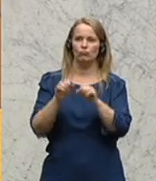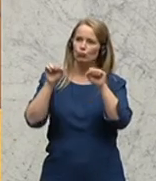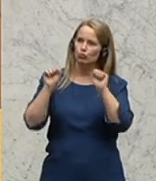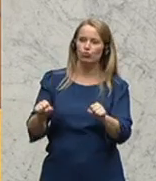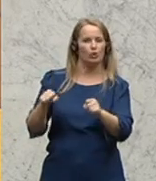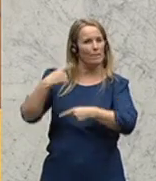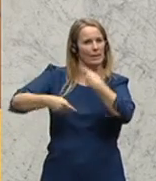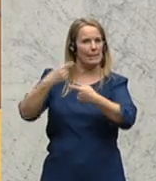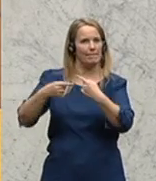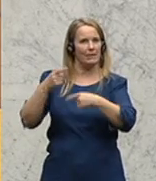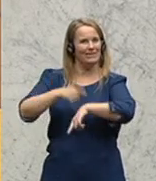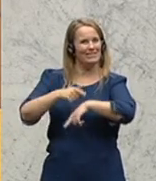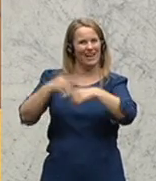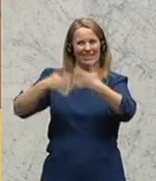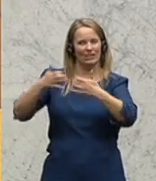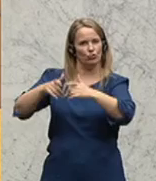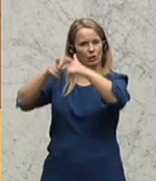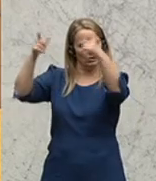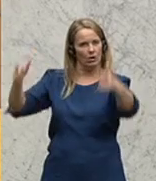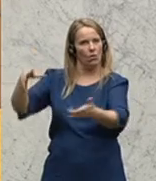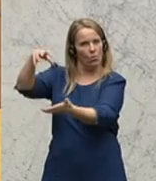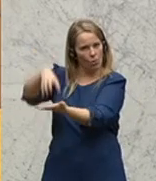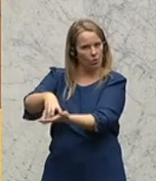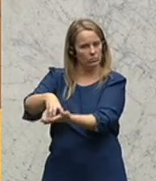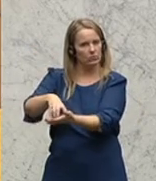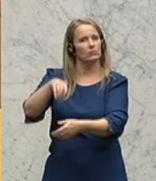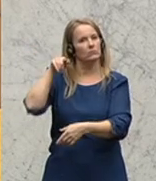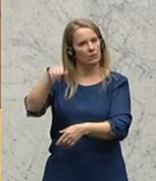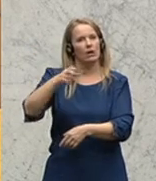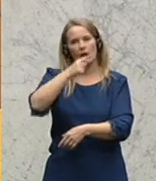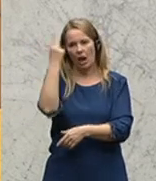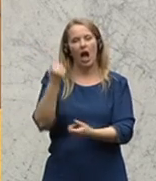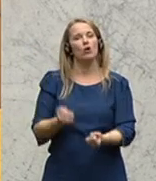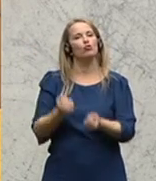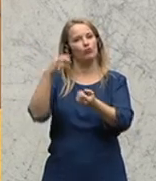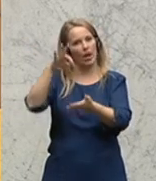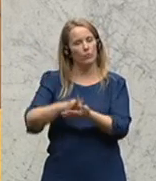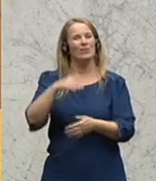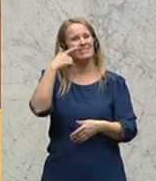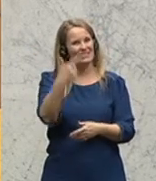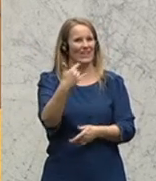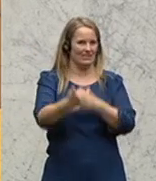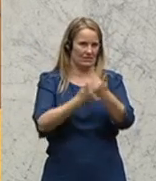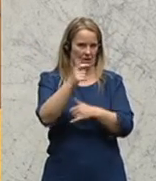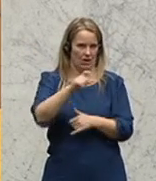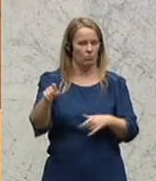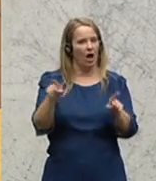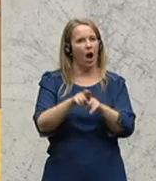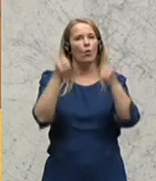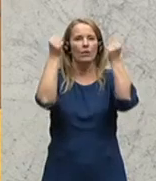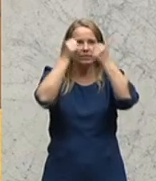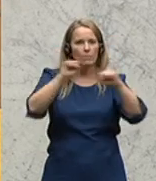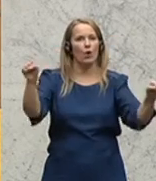Zeitgeschichte geschaffen werden. Der Schwerpunkt dabei gilt natürlich dem 20. Jahrhundert, damit auch Demokratie,